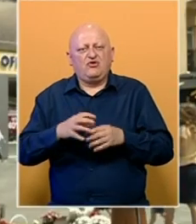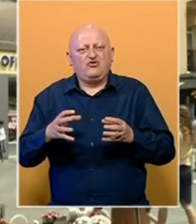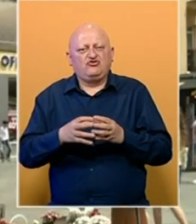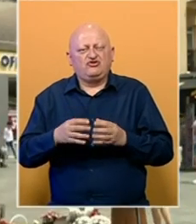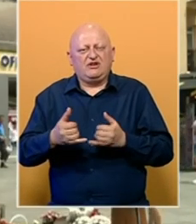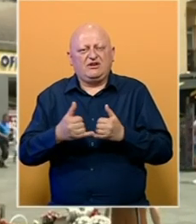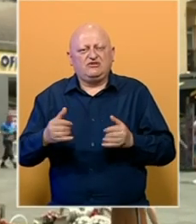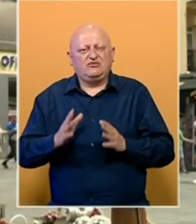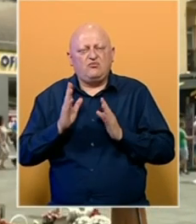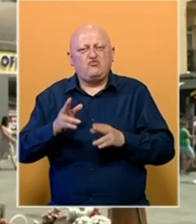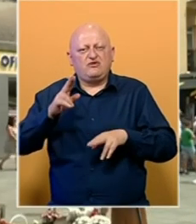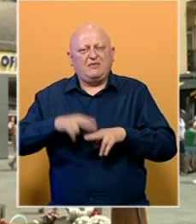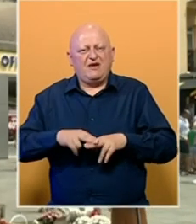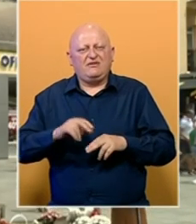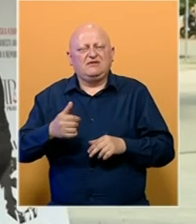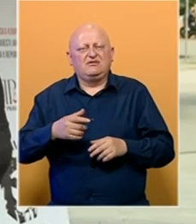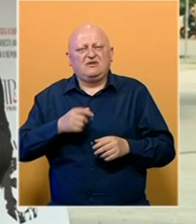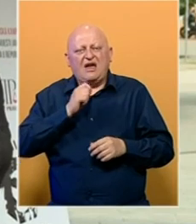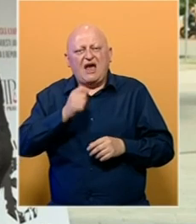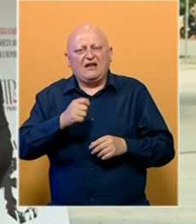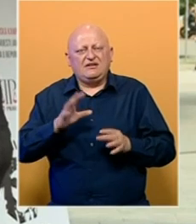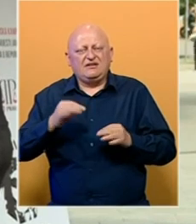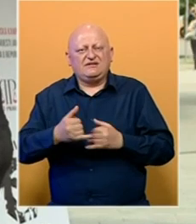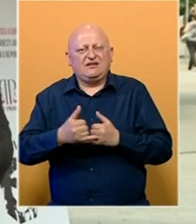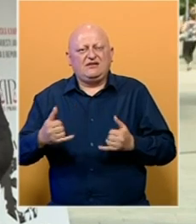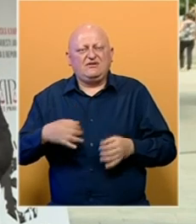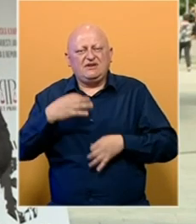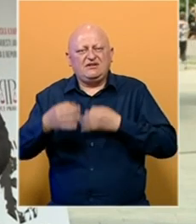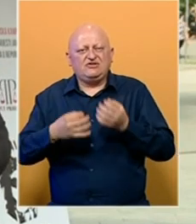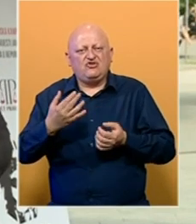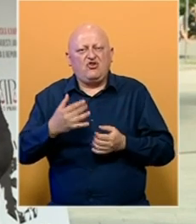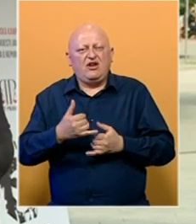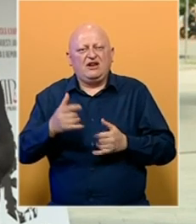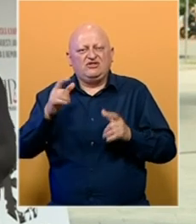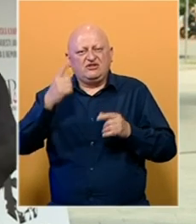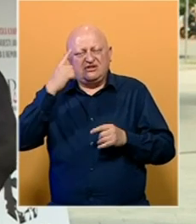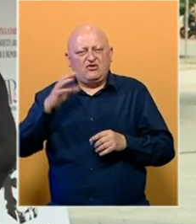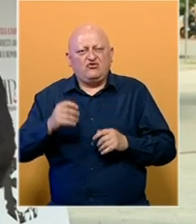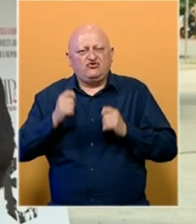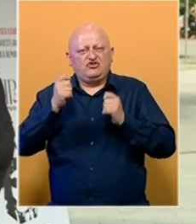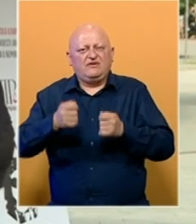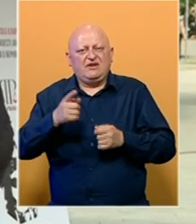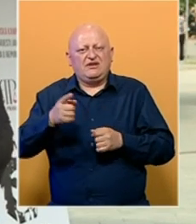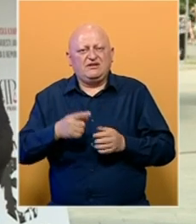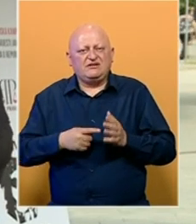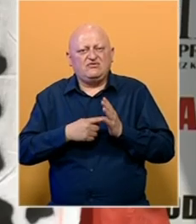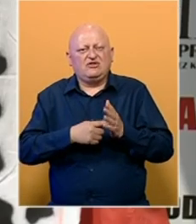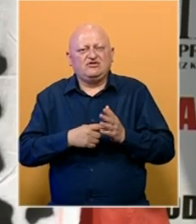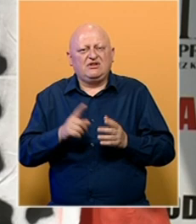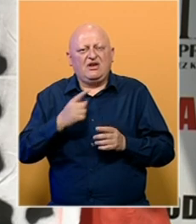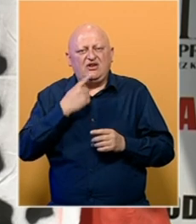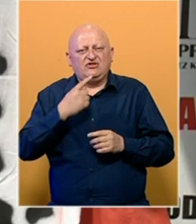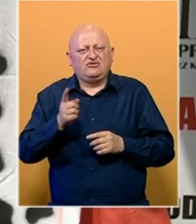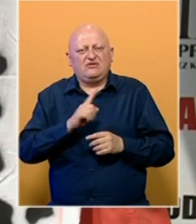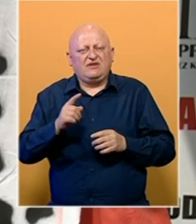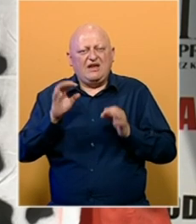Udruženje građana Put pravde je da se kroz ankete u 10 gradova istraži koliko građani znaju o radu tužilaštava, ali da se ukaže